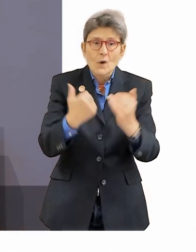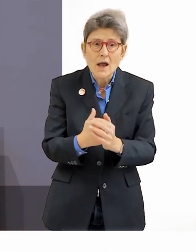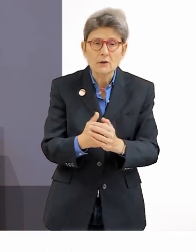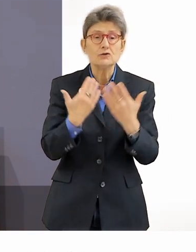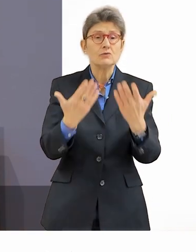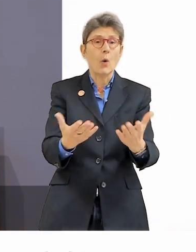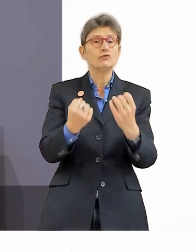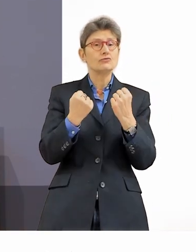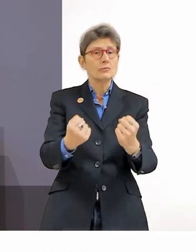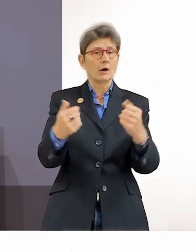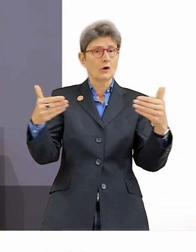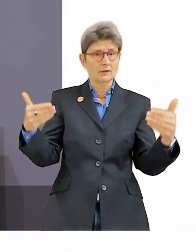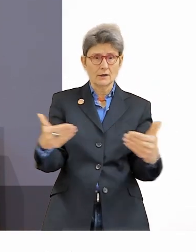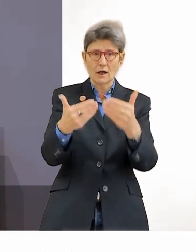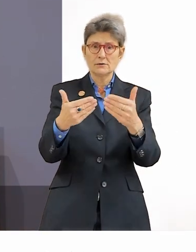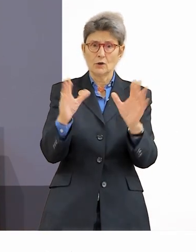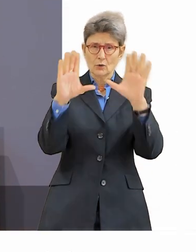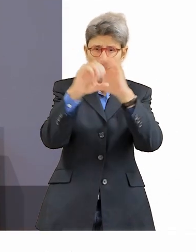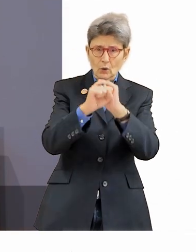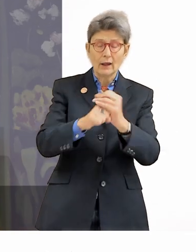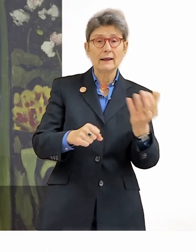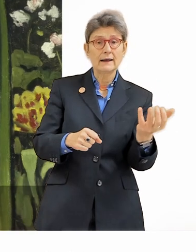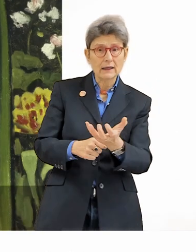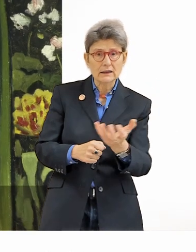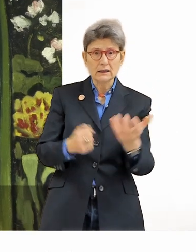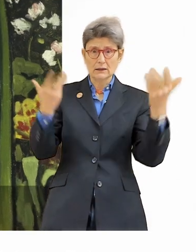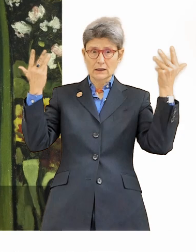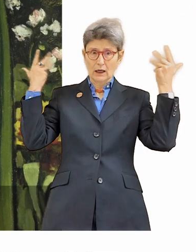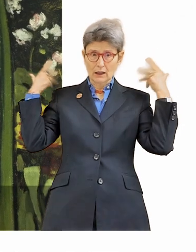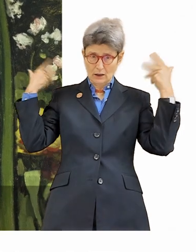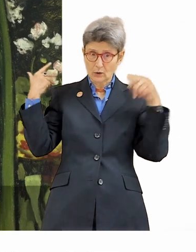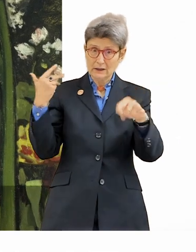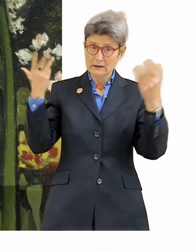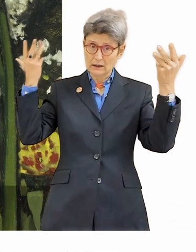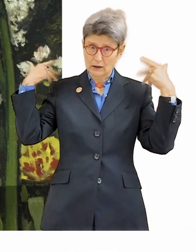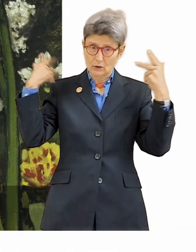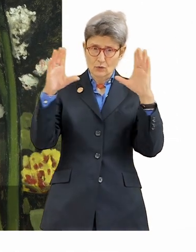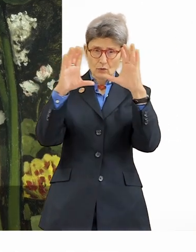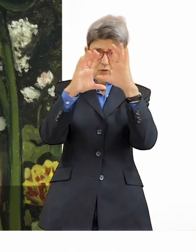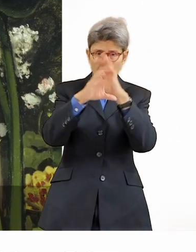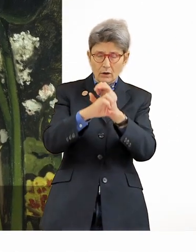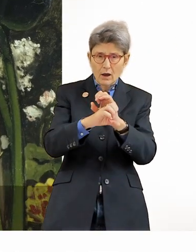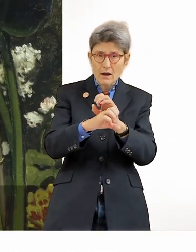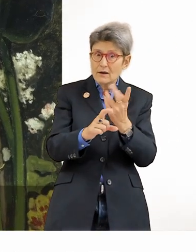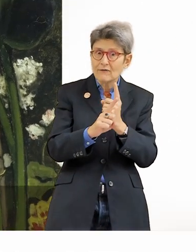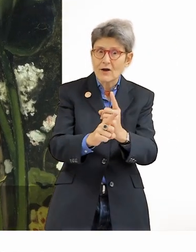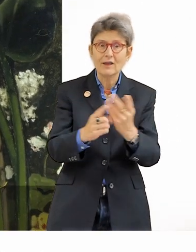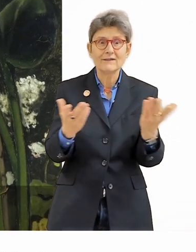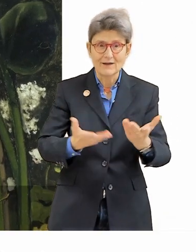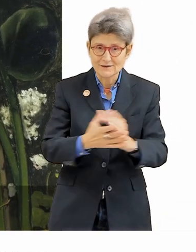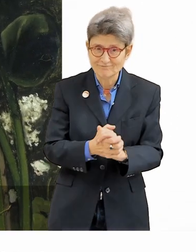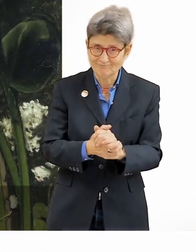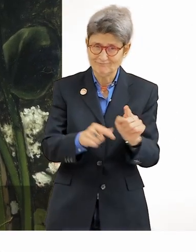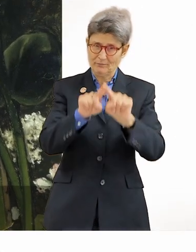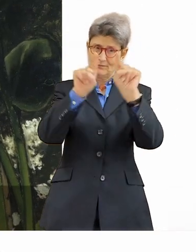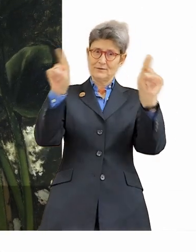Hintergrund definiert und das Objekt besonders hervorhebt. Ein solch dunkler Hintergrund hat natürlich zur Folge, dass